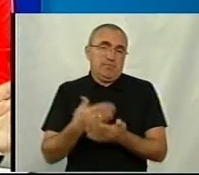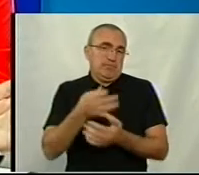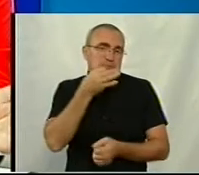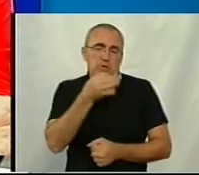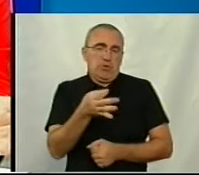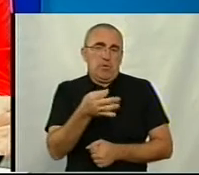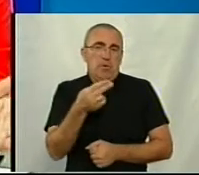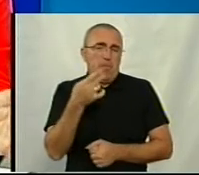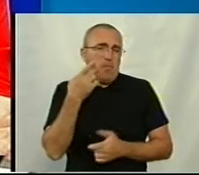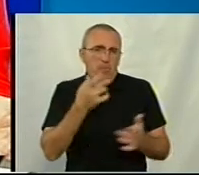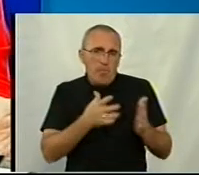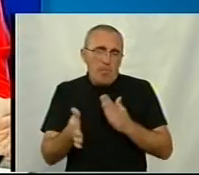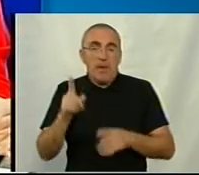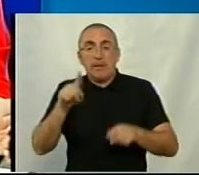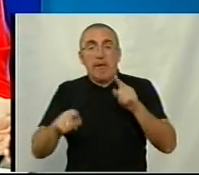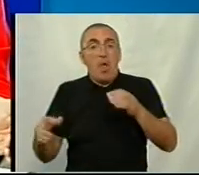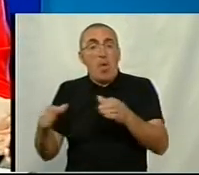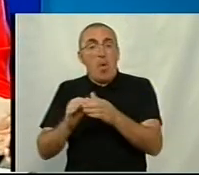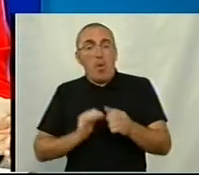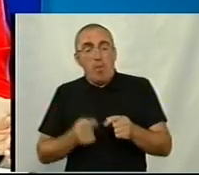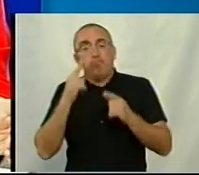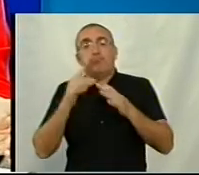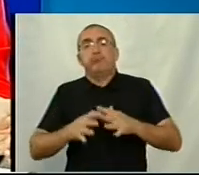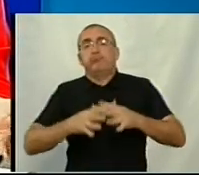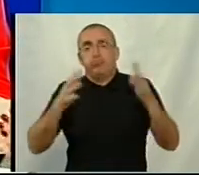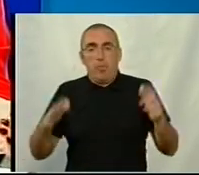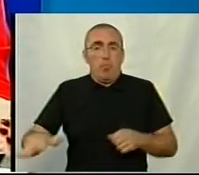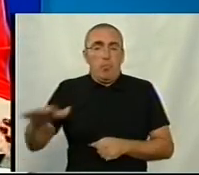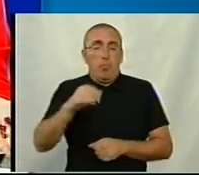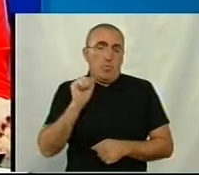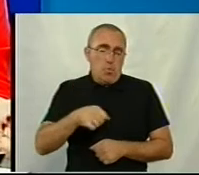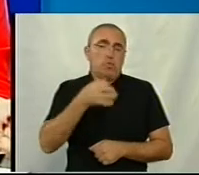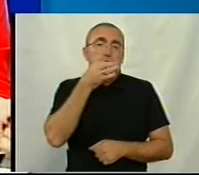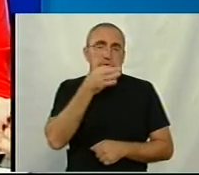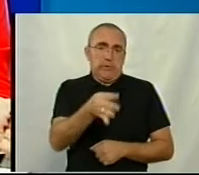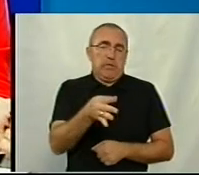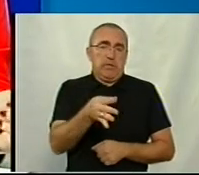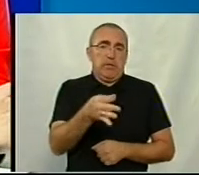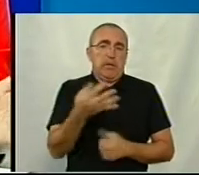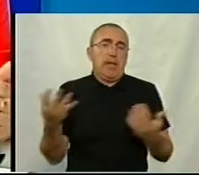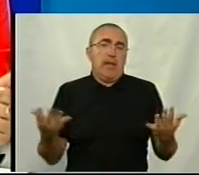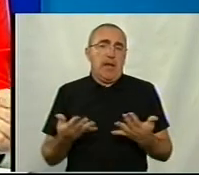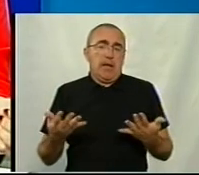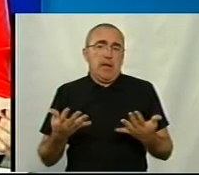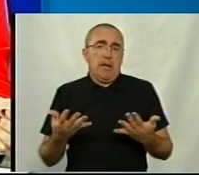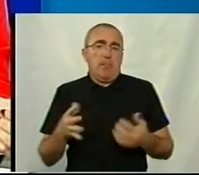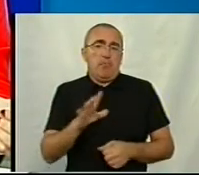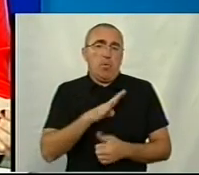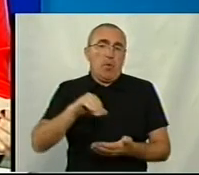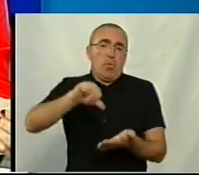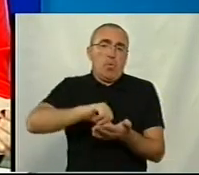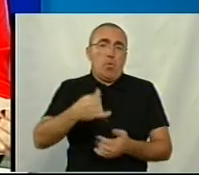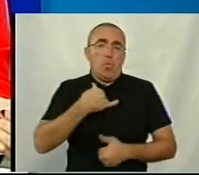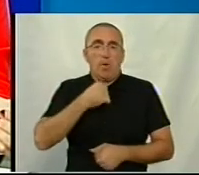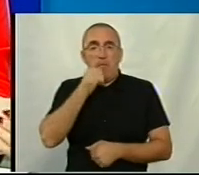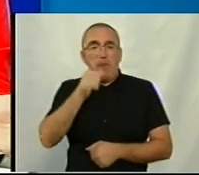так, постійно беруть. Деякі компанії збільшили площі, даже можу сказати, які були присутні у нас